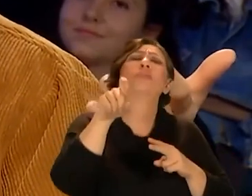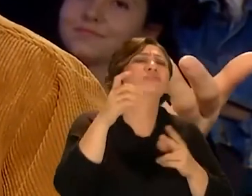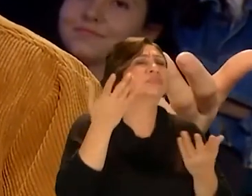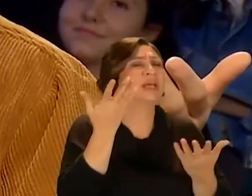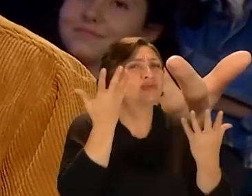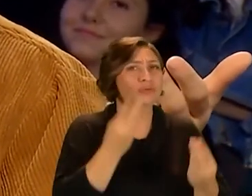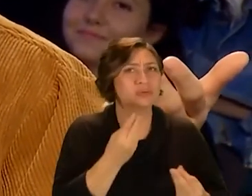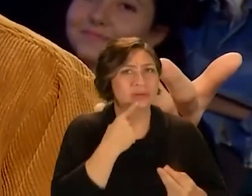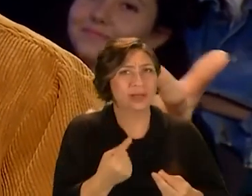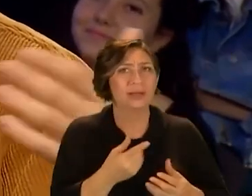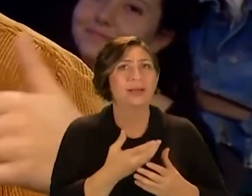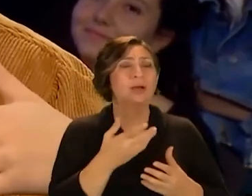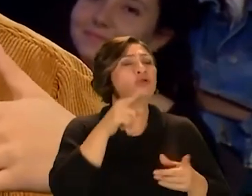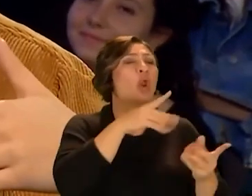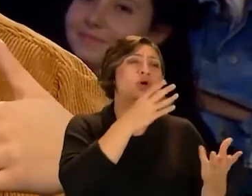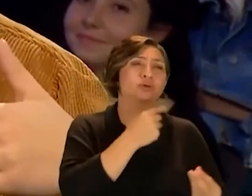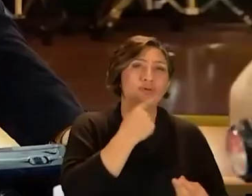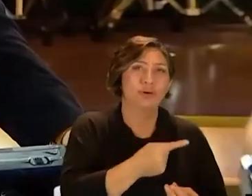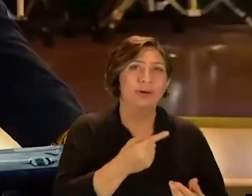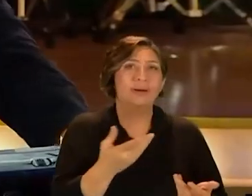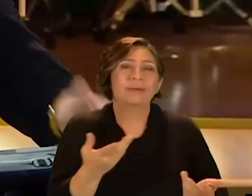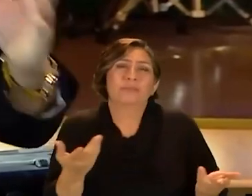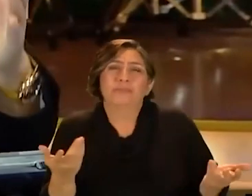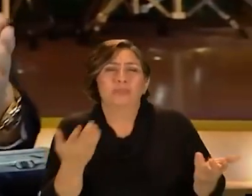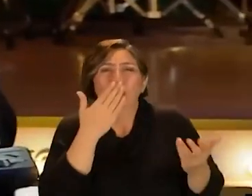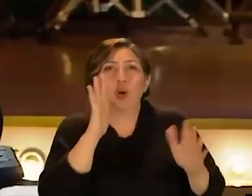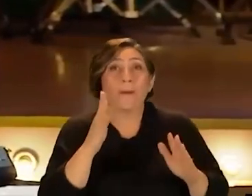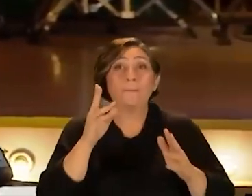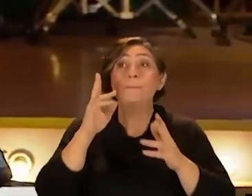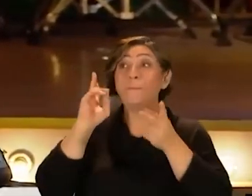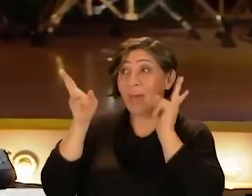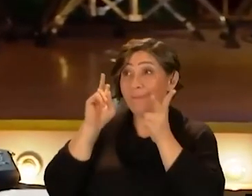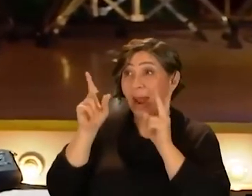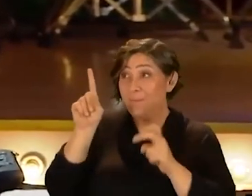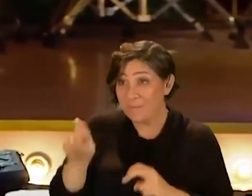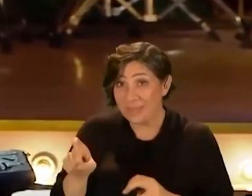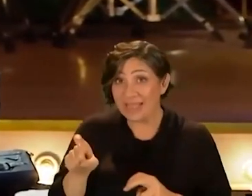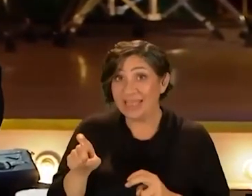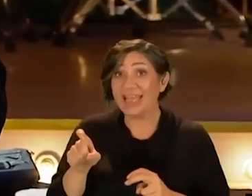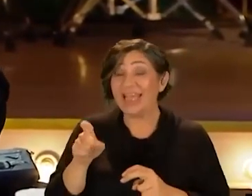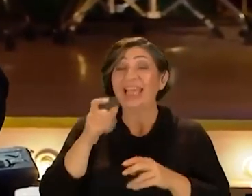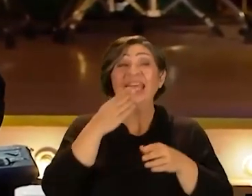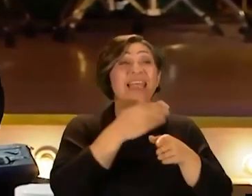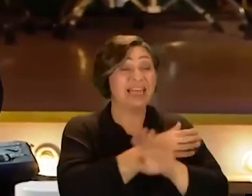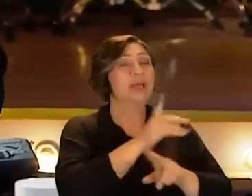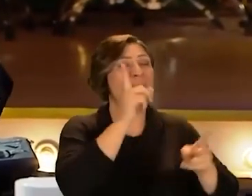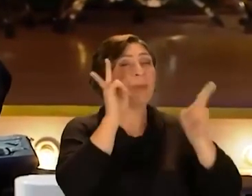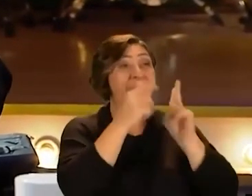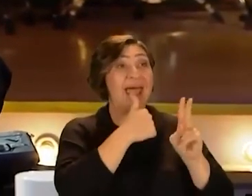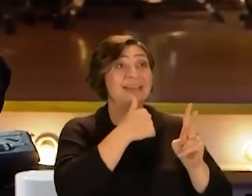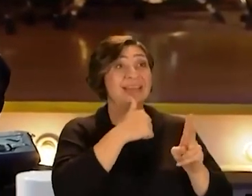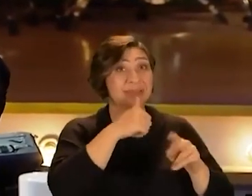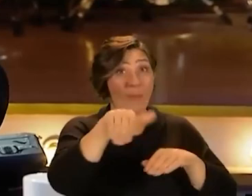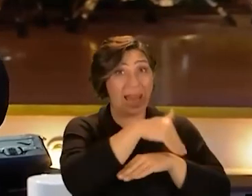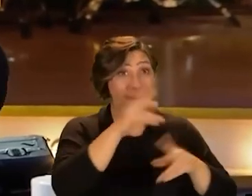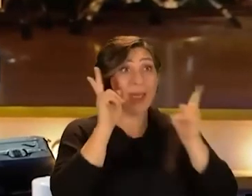soruyorum nasıl olsun diye şöyle olsun diyor Berber mi bildiğimiz anlamda Gerçek bir berber berber mi